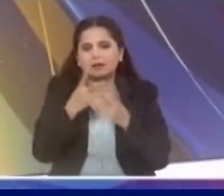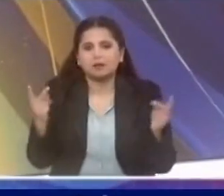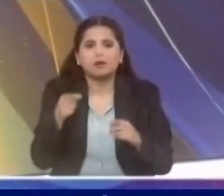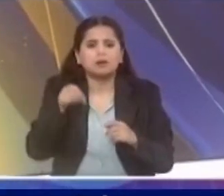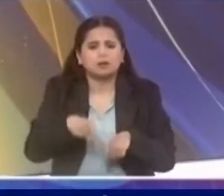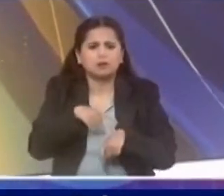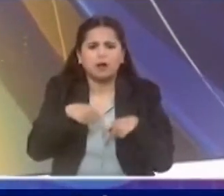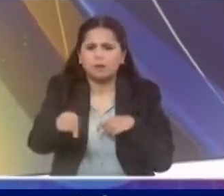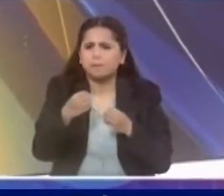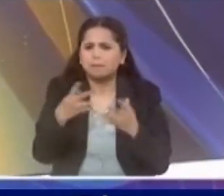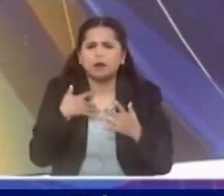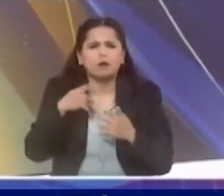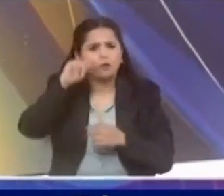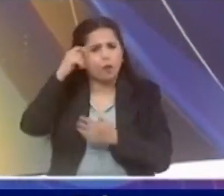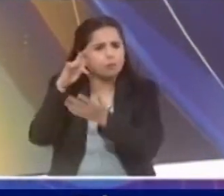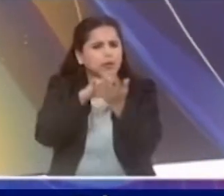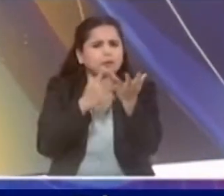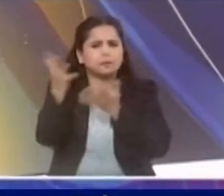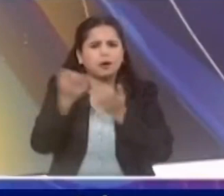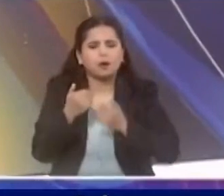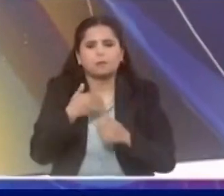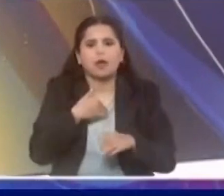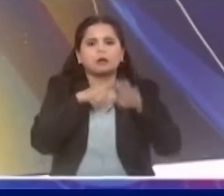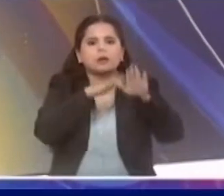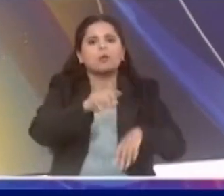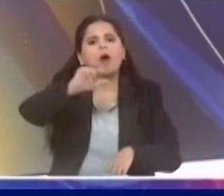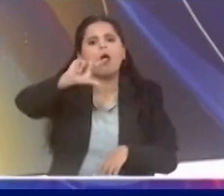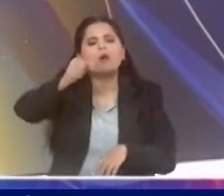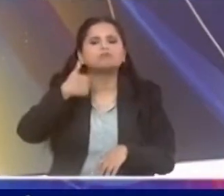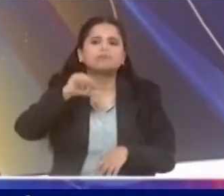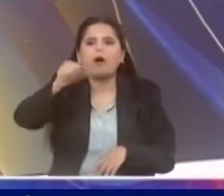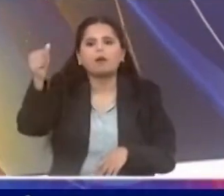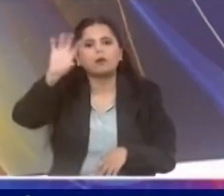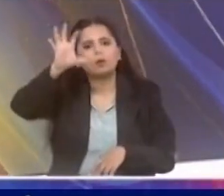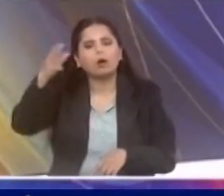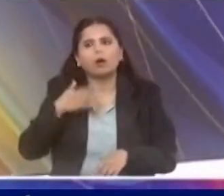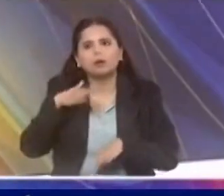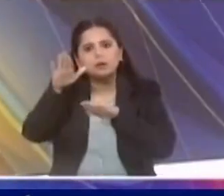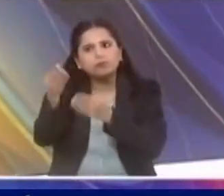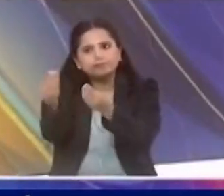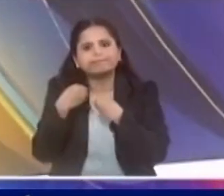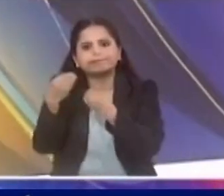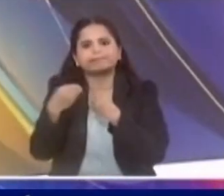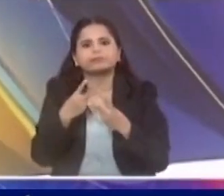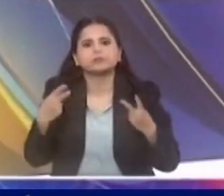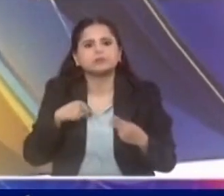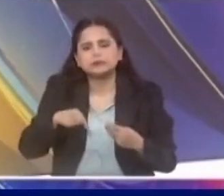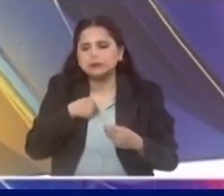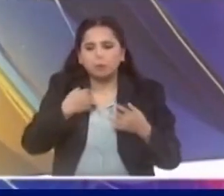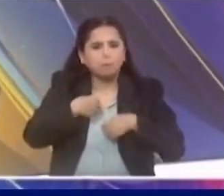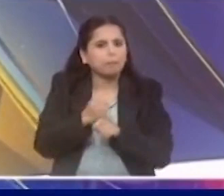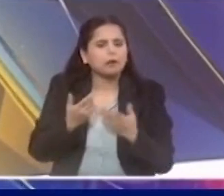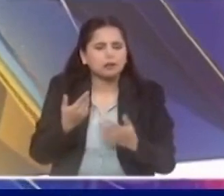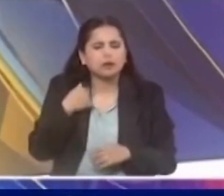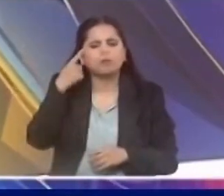काफ